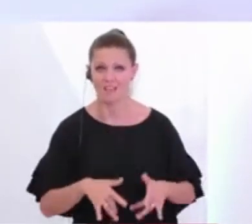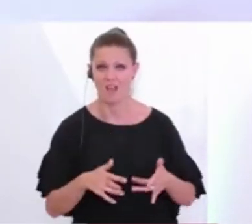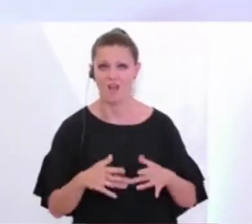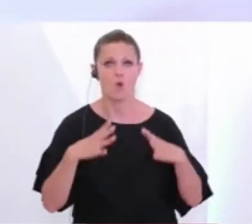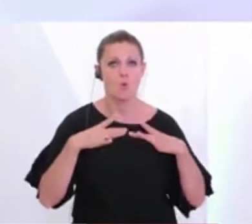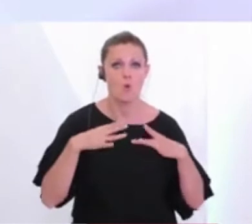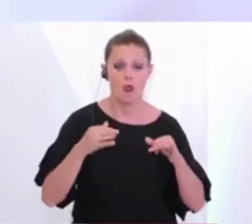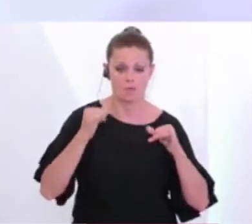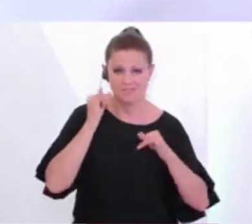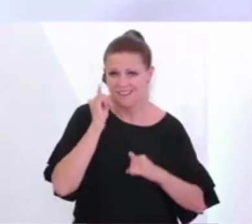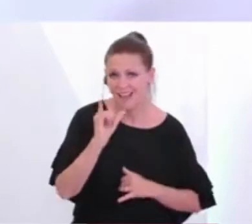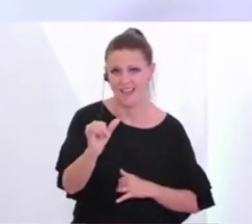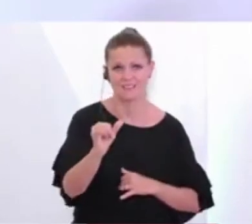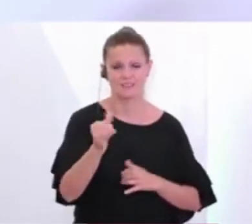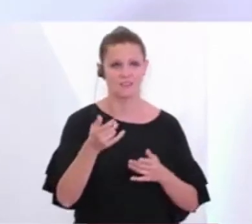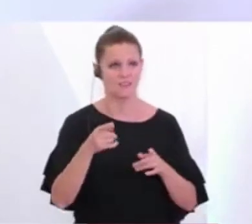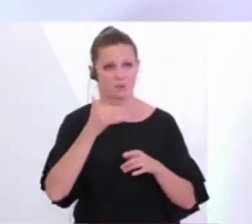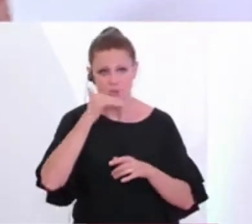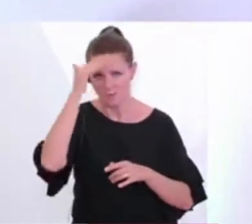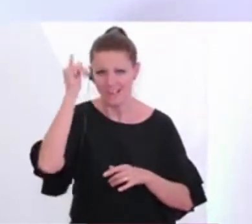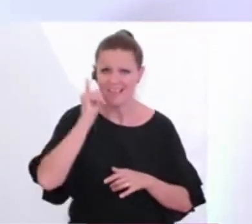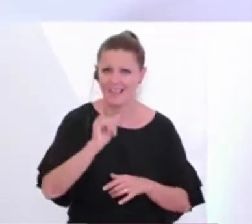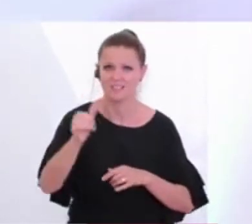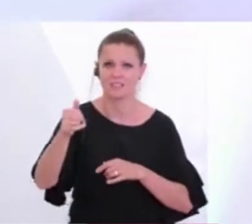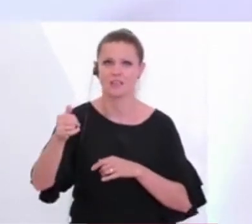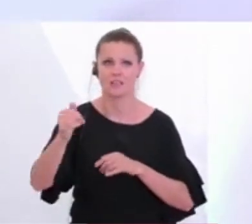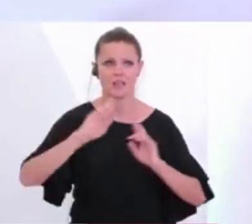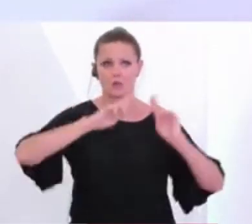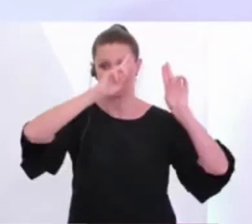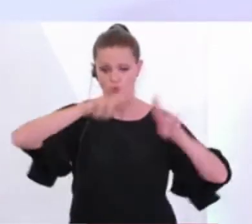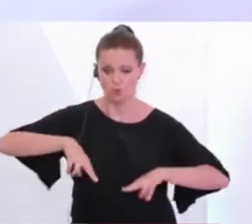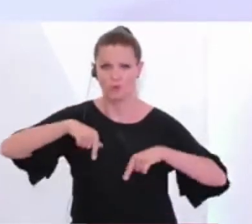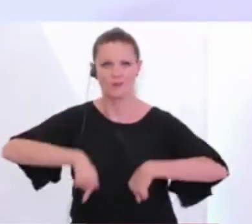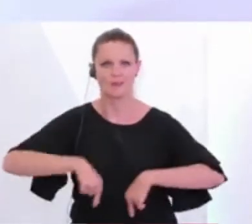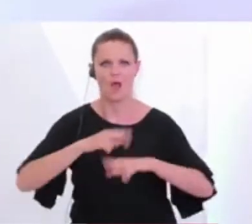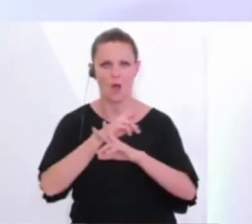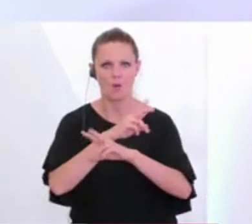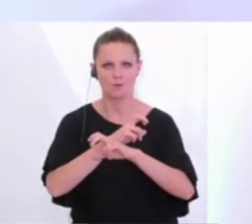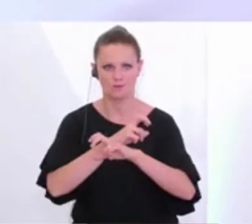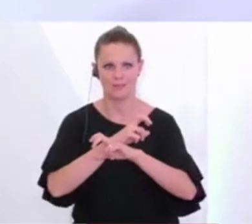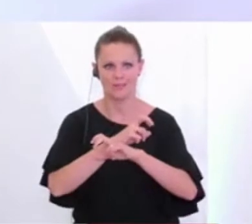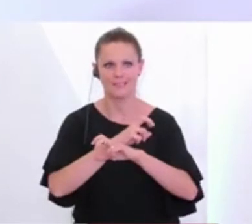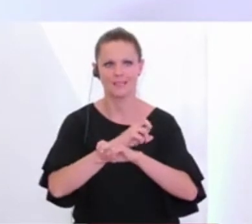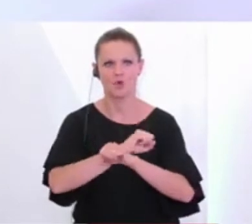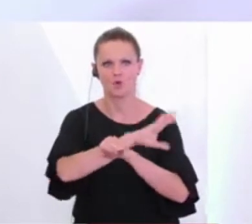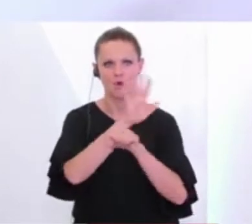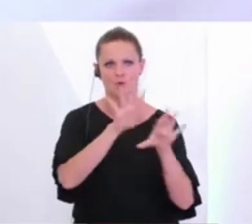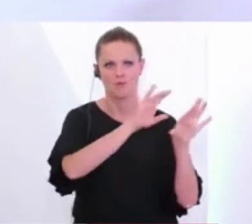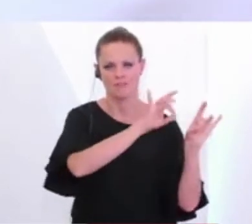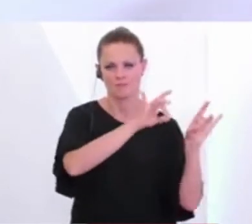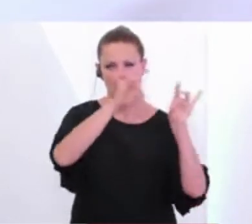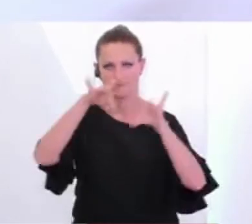Urlaubsreisen, durch die Reisen im Sommer, wenn man wieder zurückkommt nach Österreich, dann auch wieder in unser Land getragen wird.